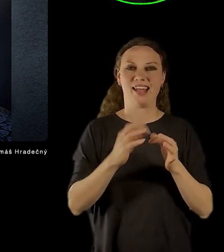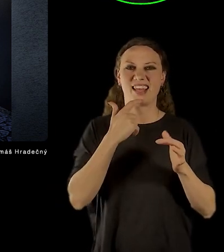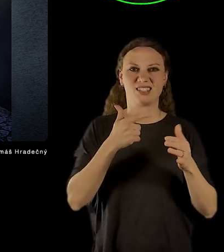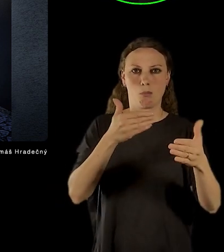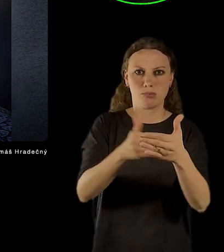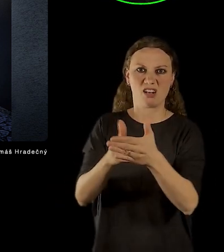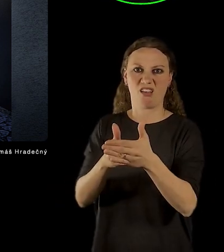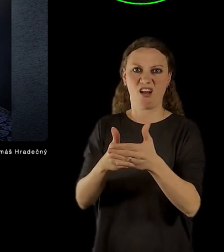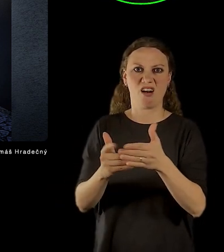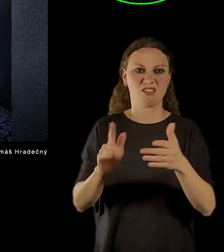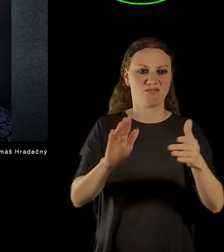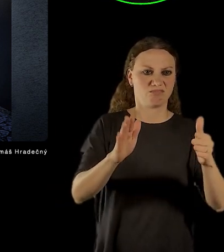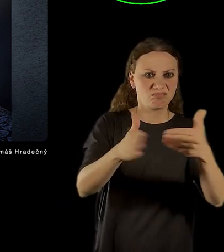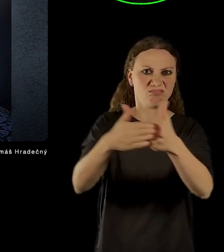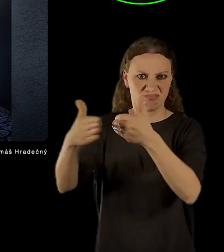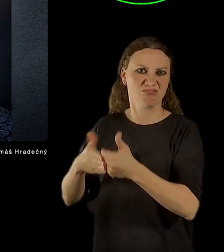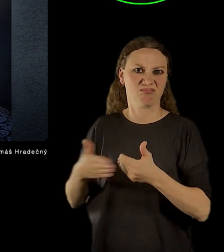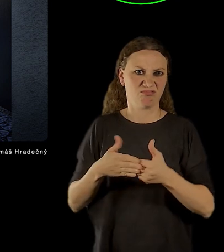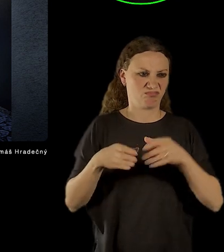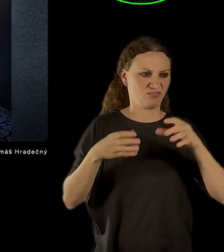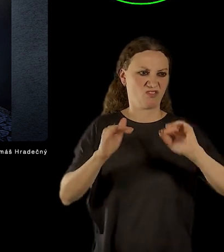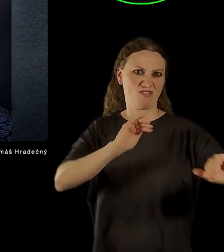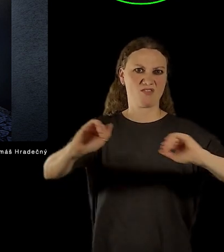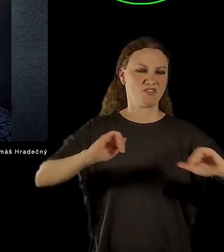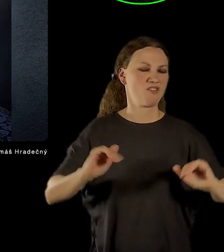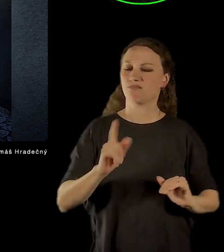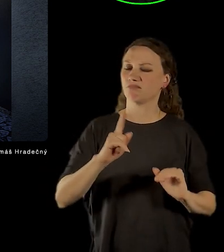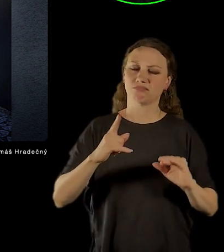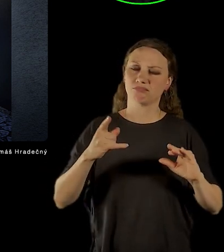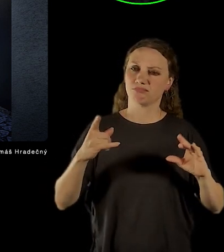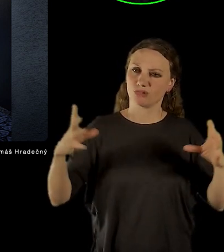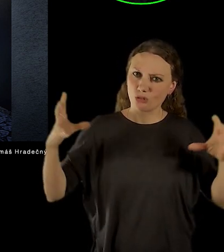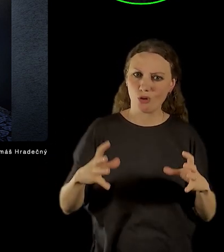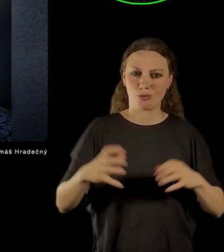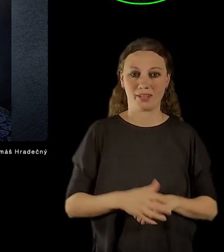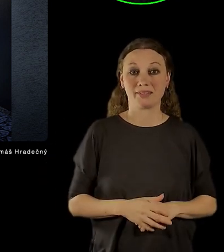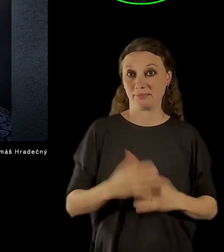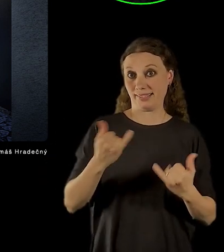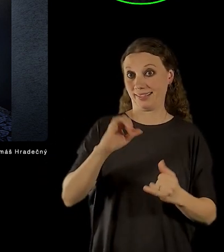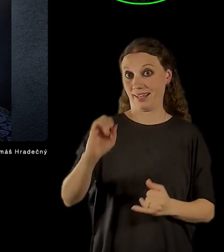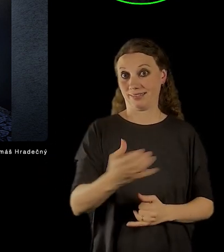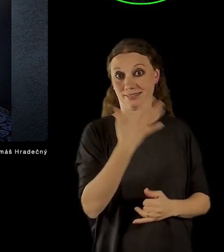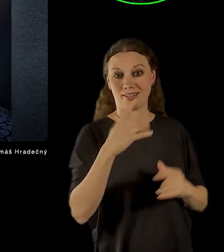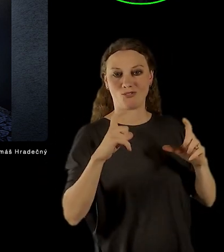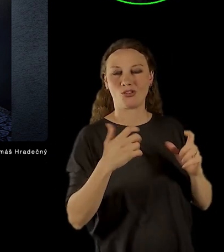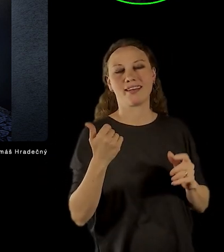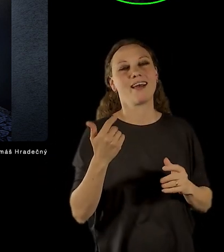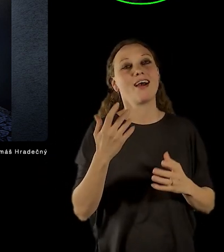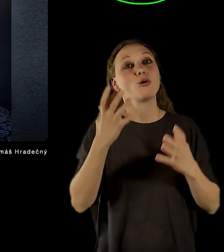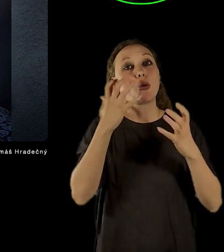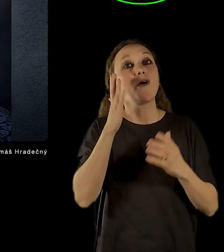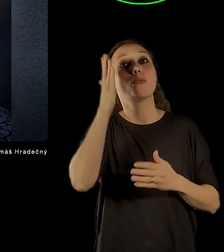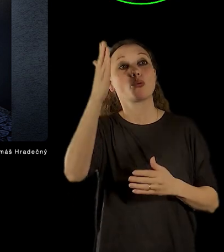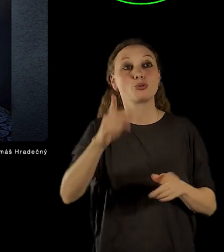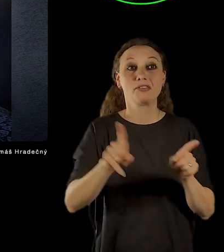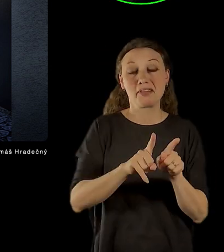A jak ilustruje snímek, tak nejenom v denní, ale i ve večerní době si dokážeme představit vlastně